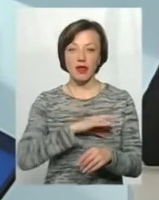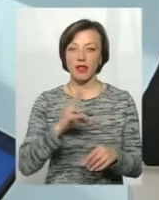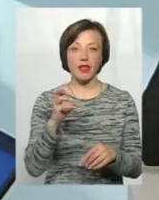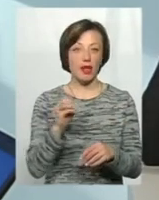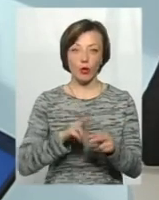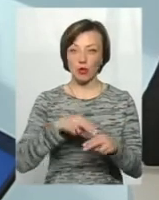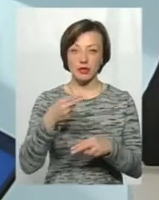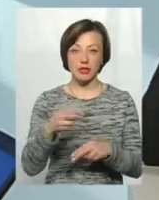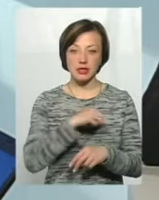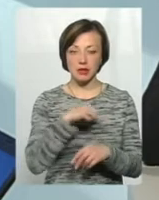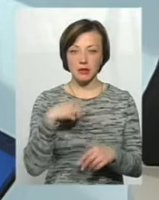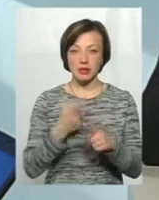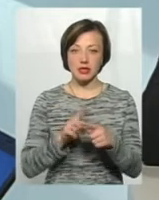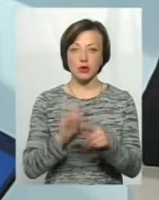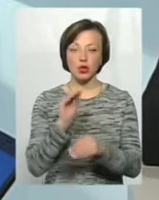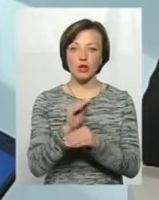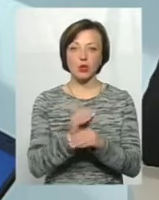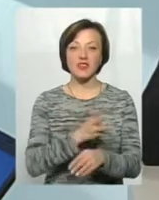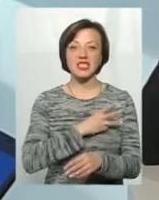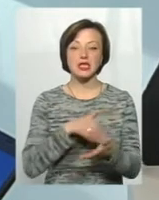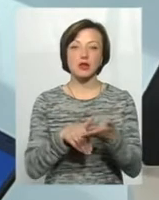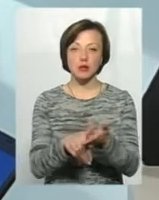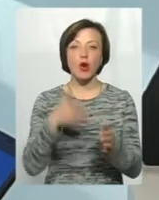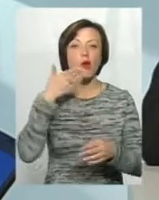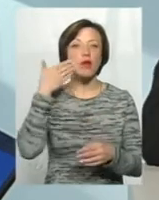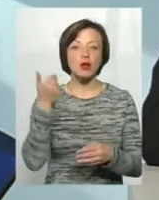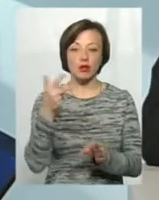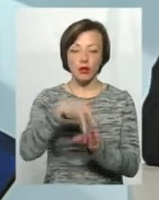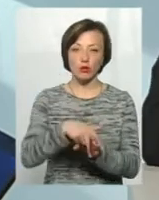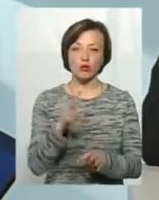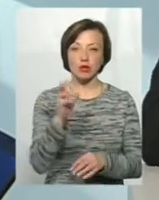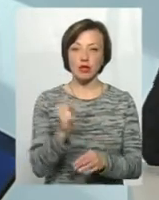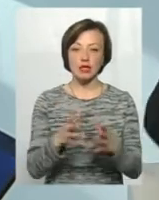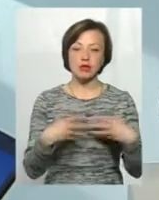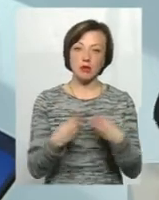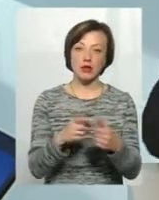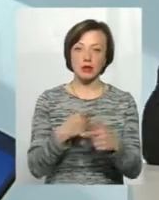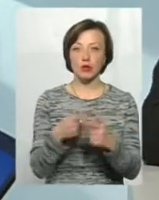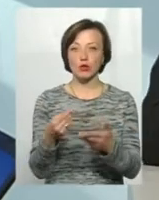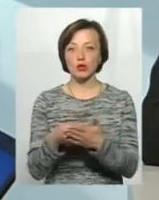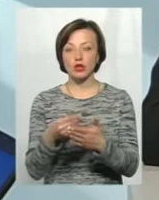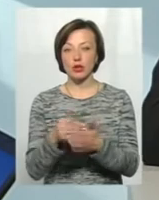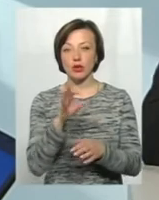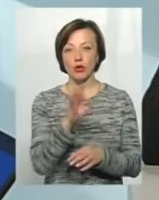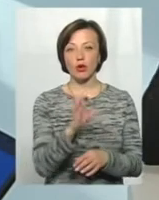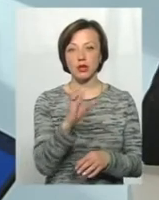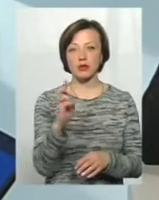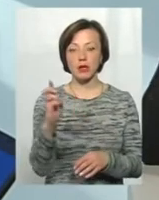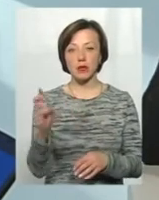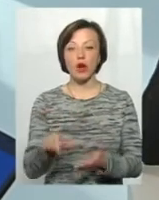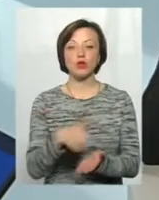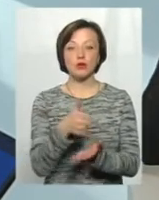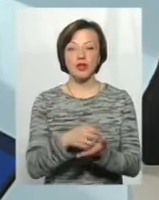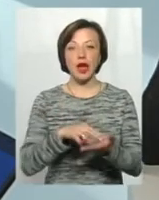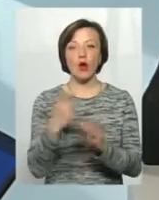на компенсації самій. Це додатковий стимул, це облегшує нагрузку на сімейний чи на бюджет ОСББ. Але основний